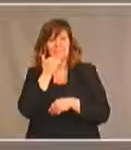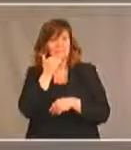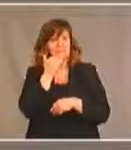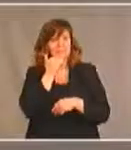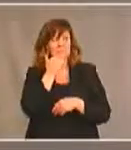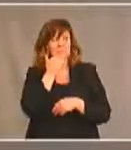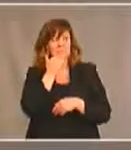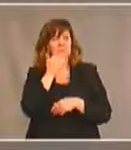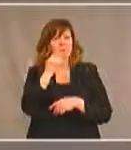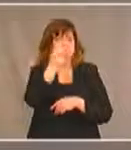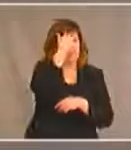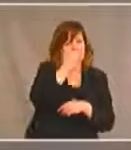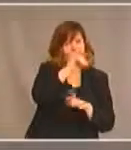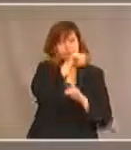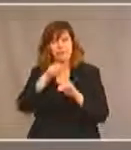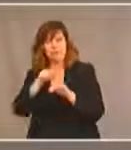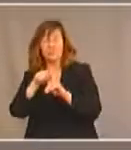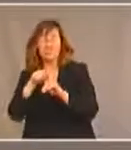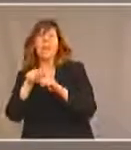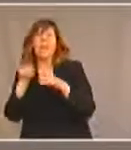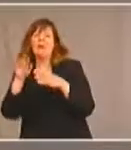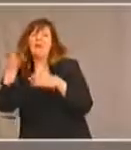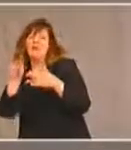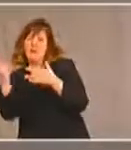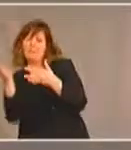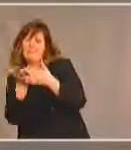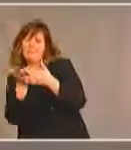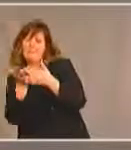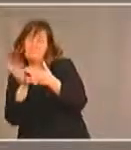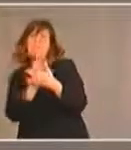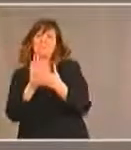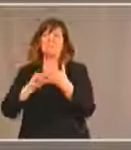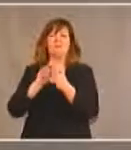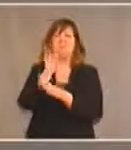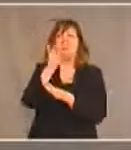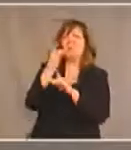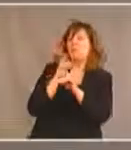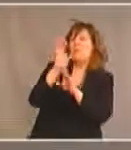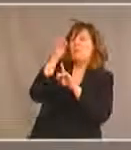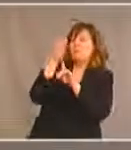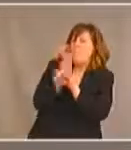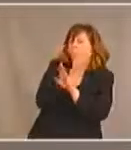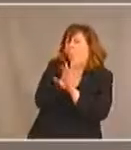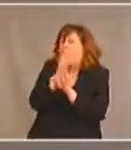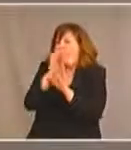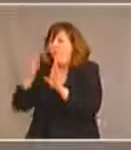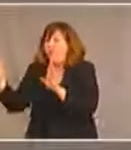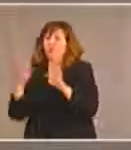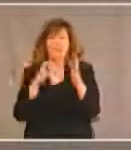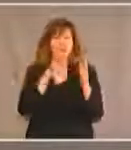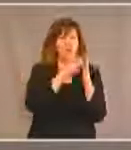à la mi-novembre et donc compter 8 ou 9 mois pour mettre au point le texte de